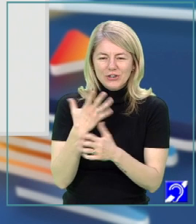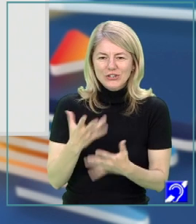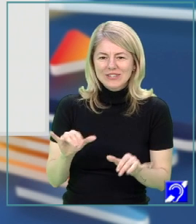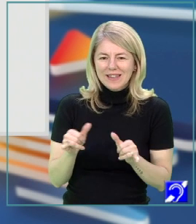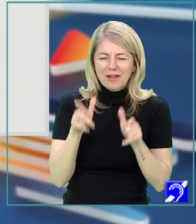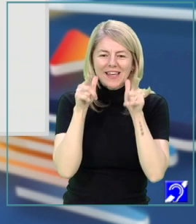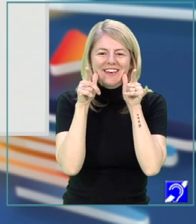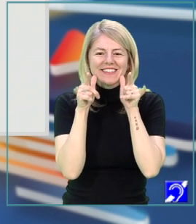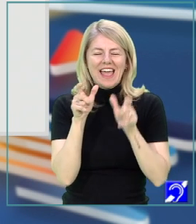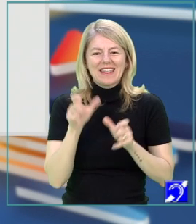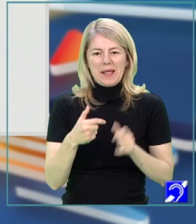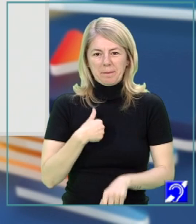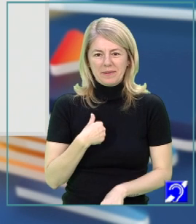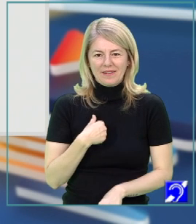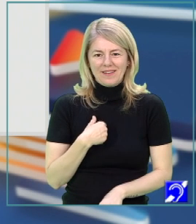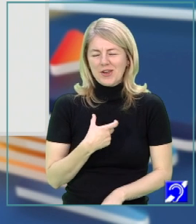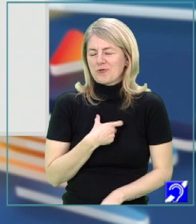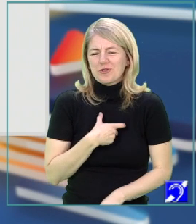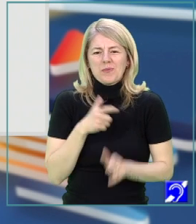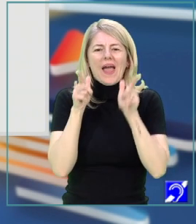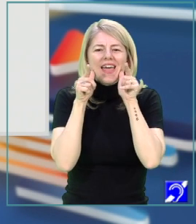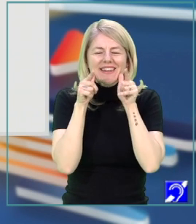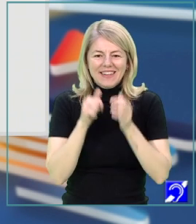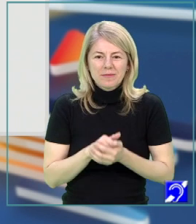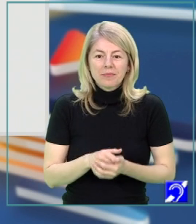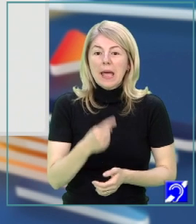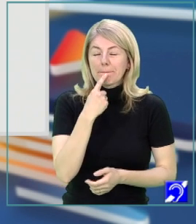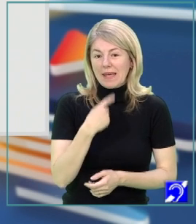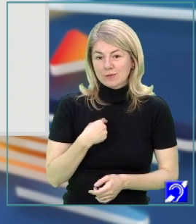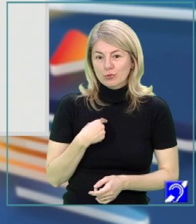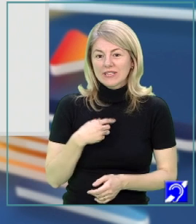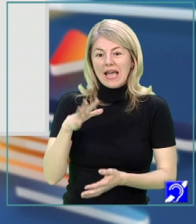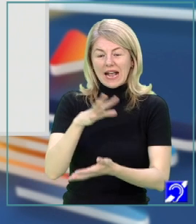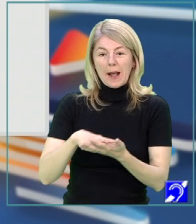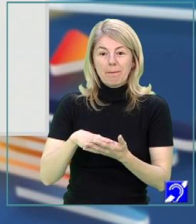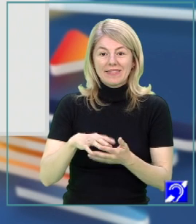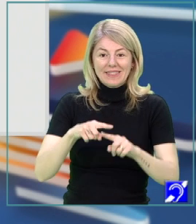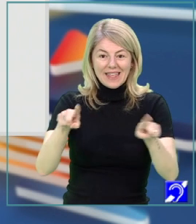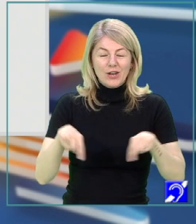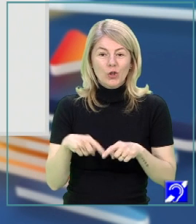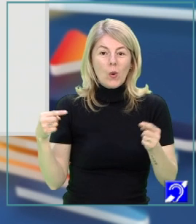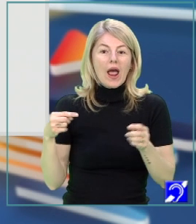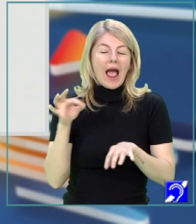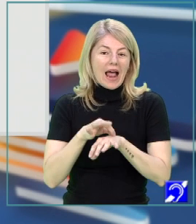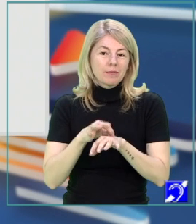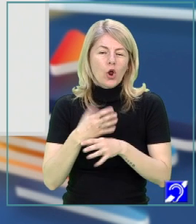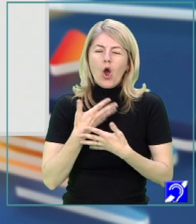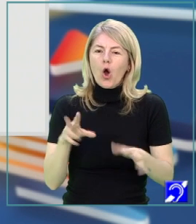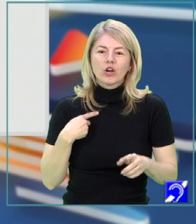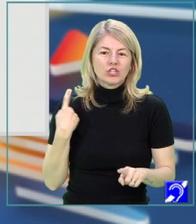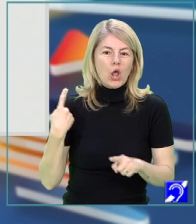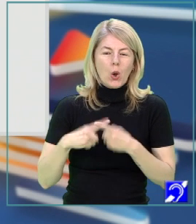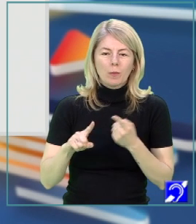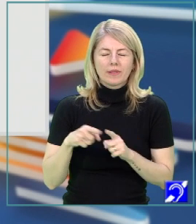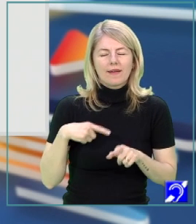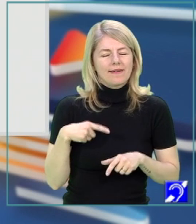scenă amuzantă pentru el. Nu se putea opri din hohote. Mi-a spus că pe teritoriul albinelor orice lupta noastră pentru ceva ce le aparține